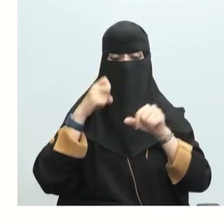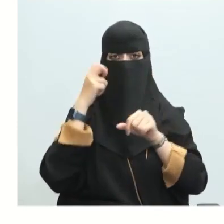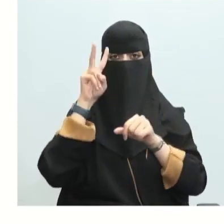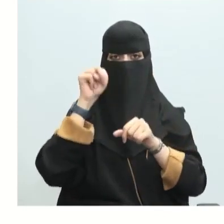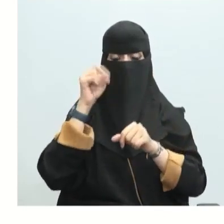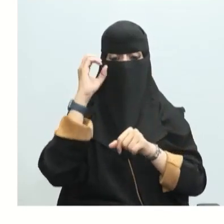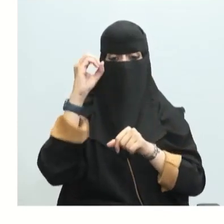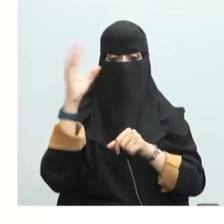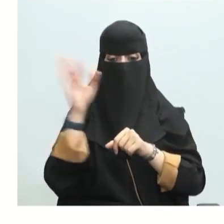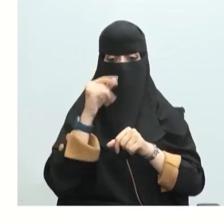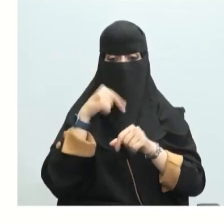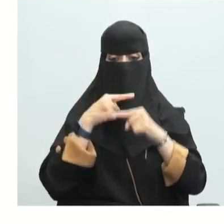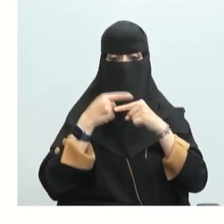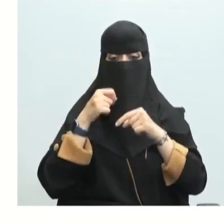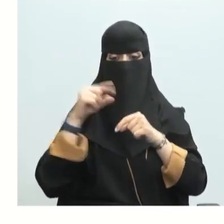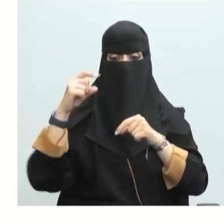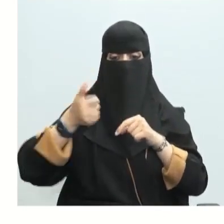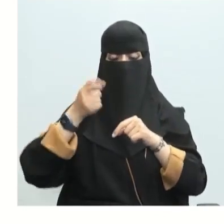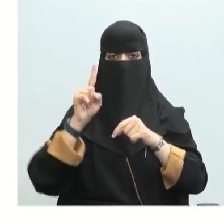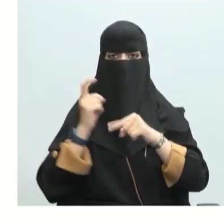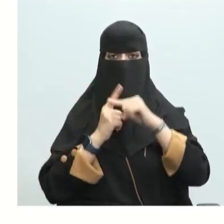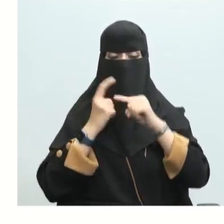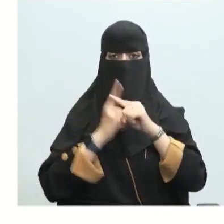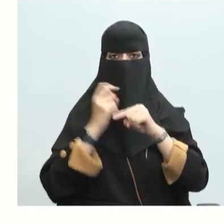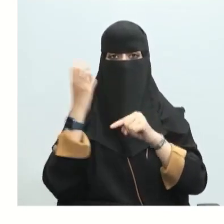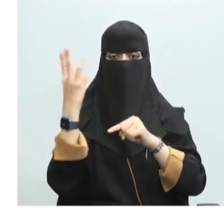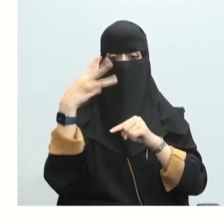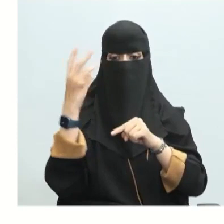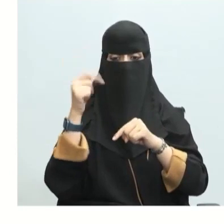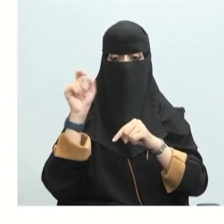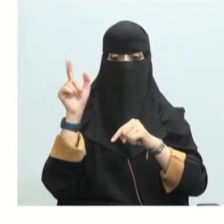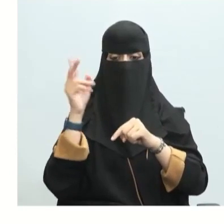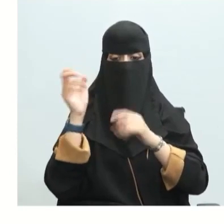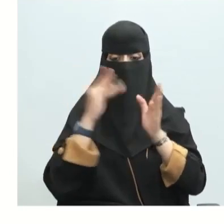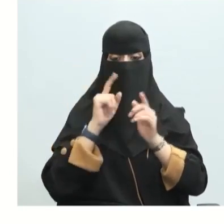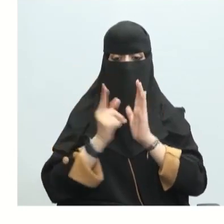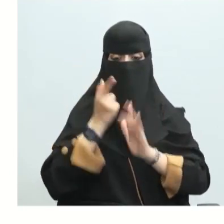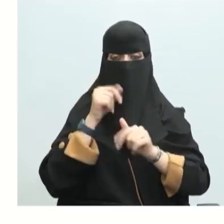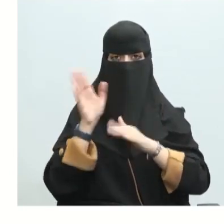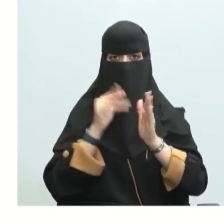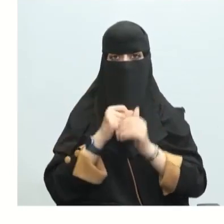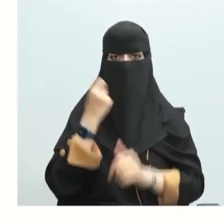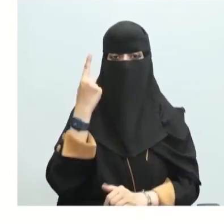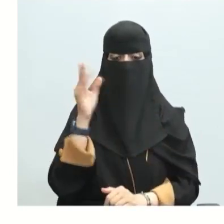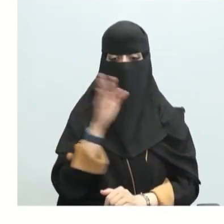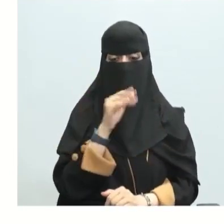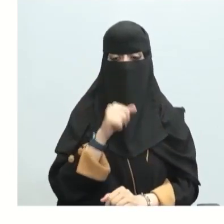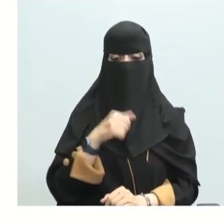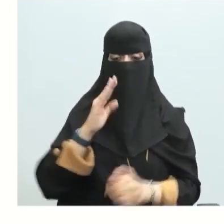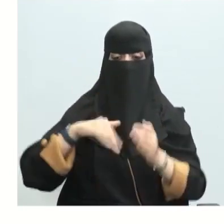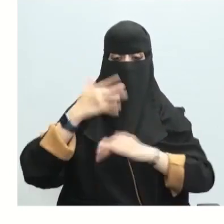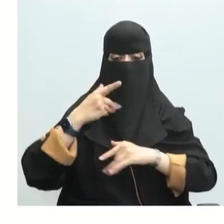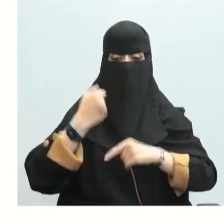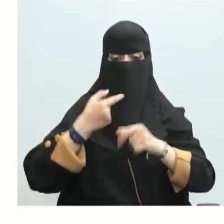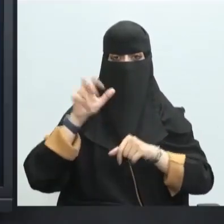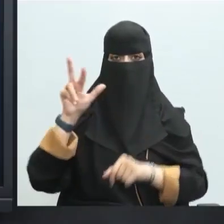أن عند تفاعل النيتروجين مع الأكسجين لتكوين واحد مول من ثاني أكسيد النيتروجين